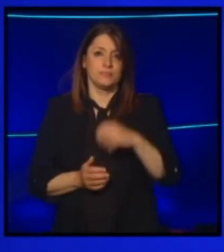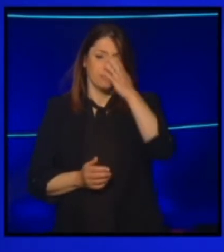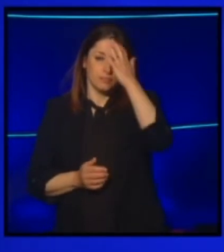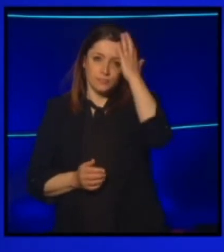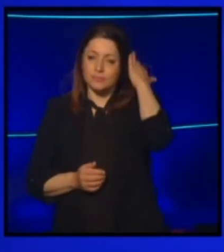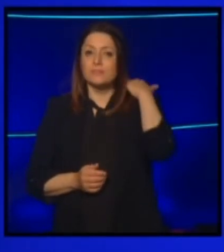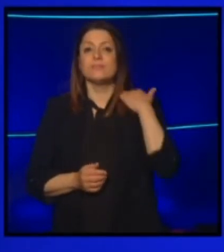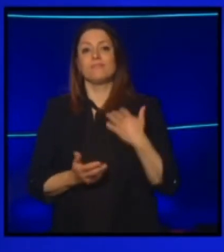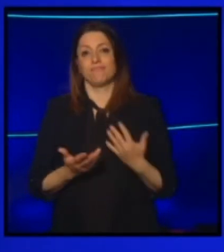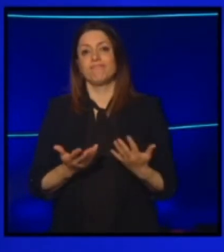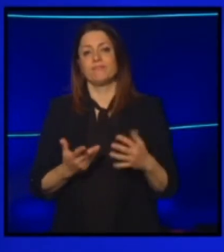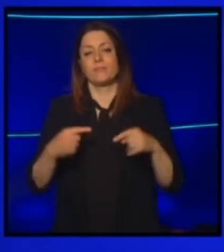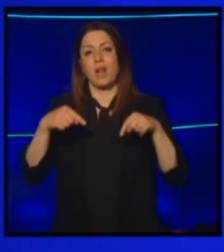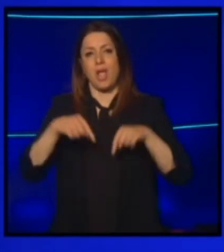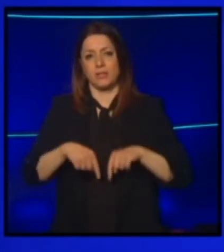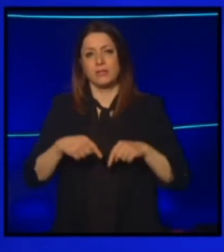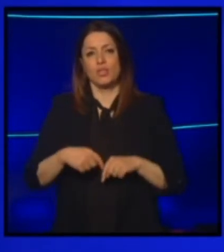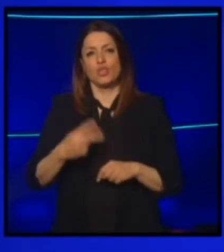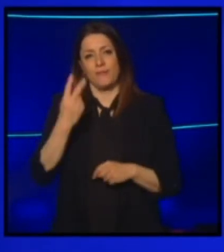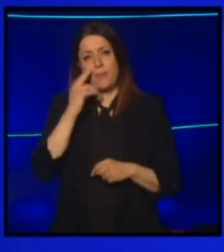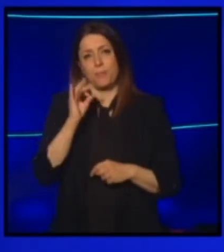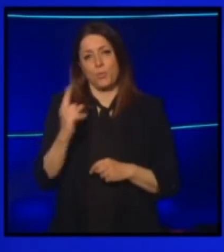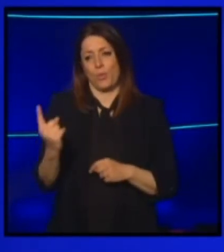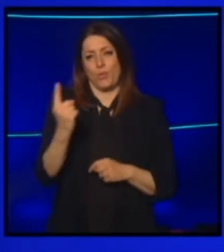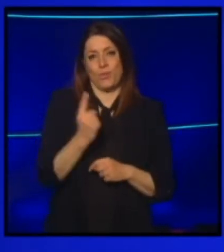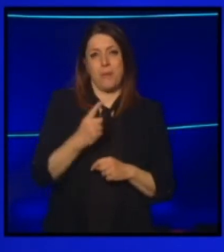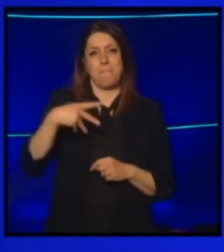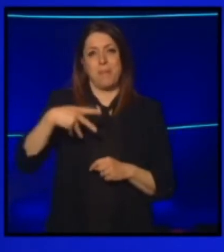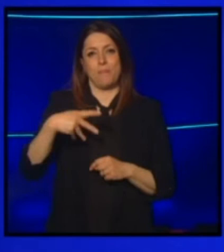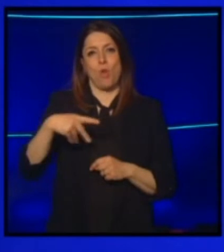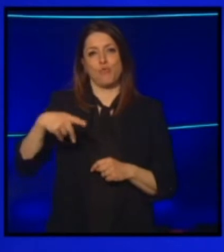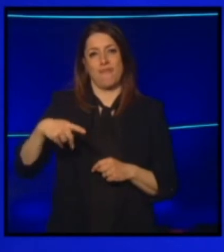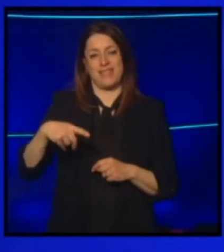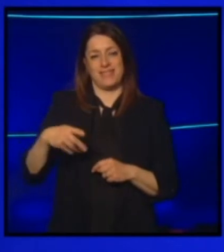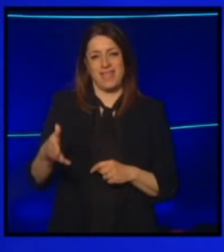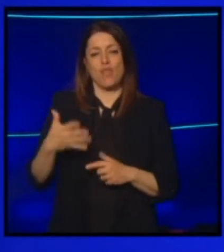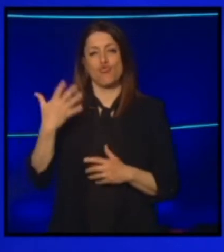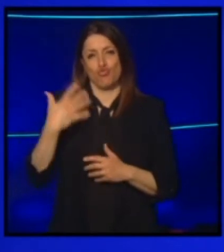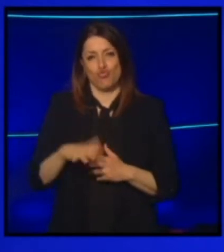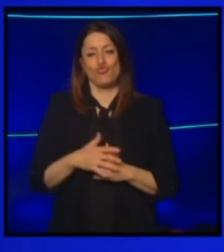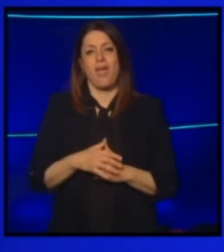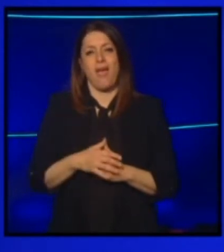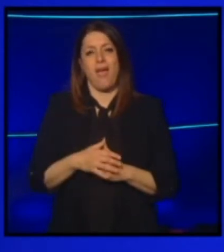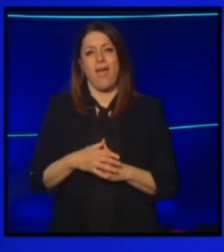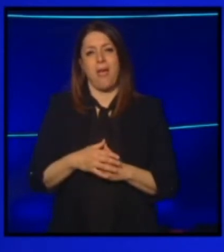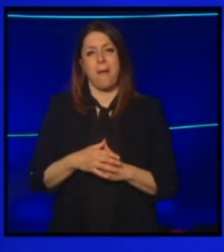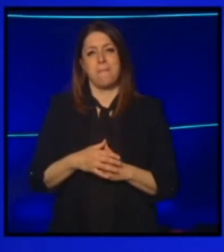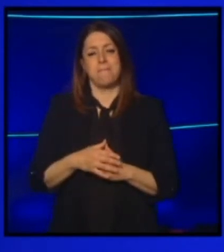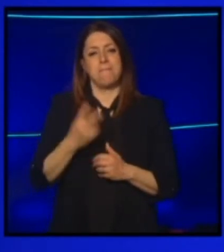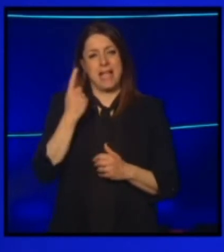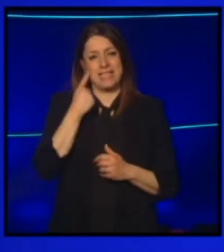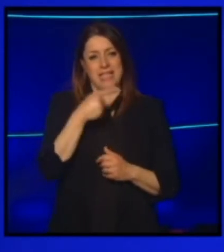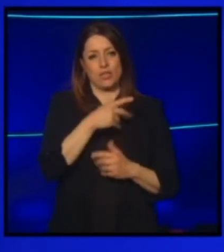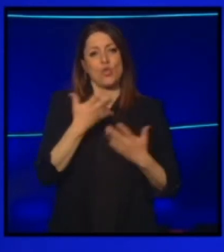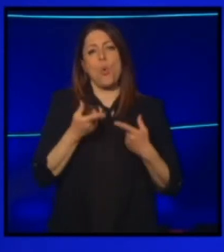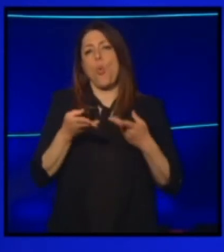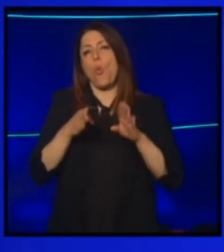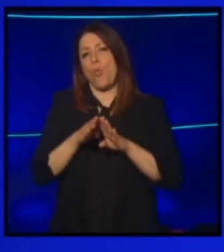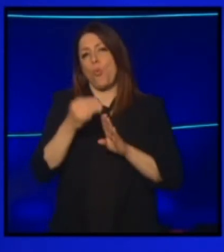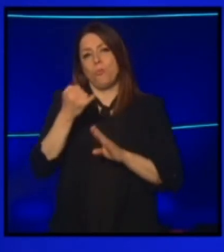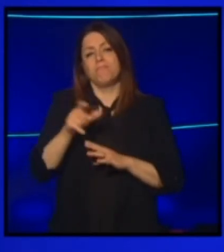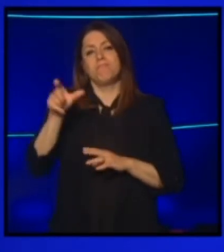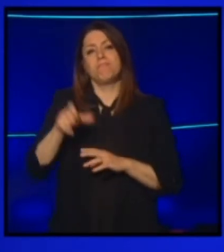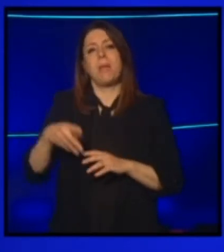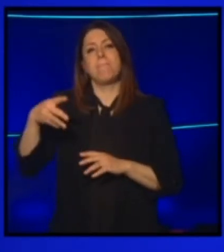Ecco, adesso sentiamo uno di loro, Mimmo Prudenzano, ne abbiamo già sentiti, ma vogliamo chiudere con